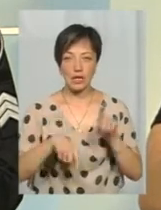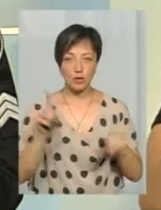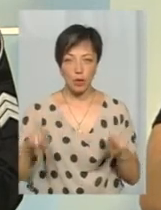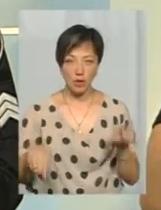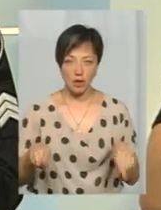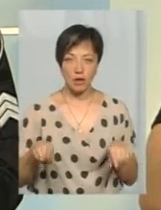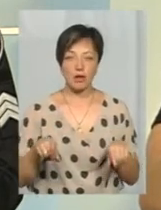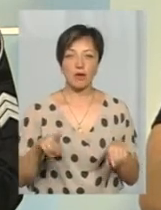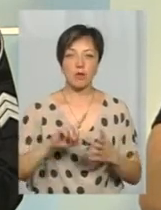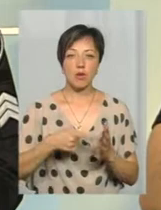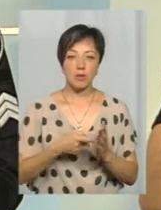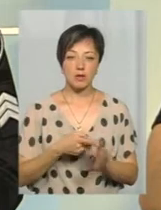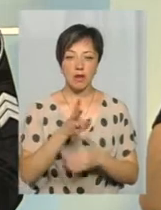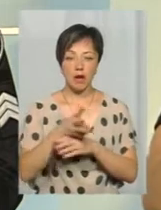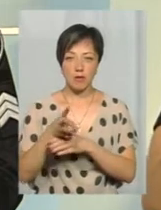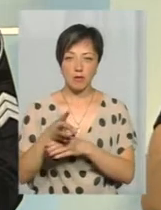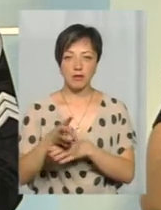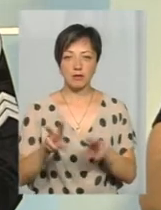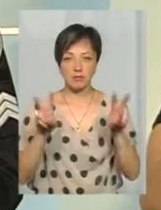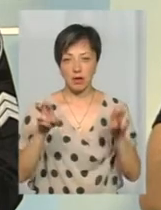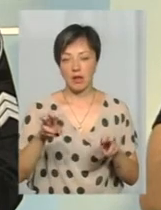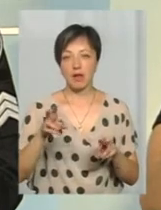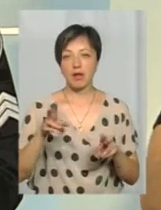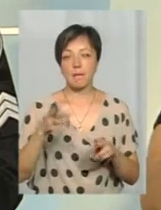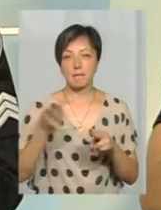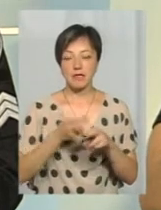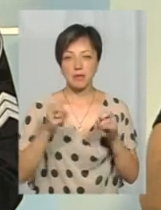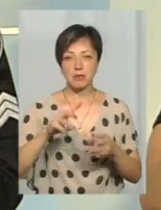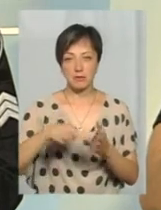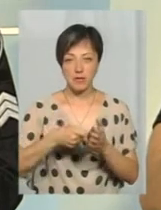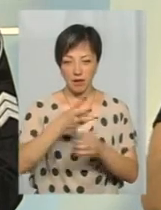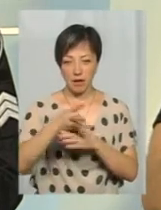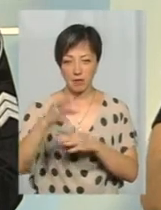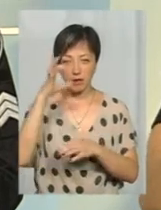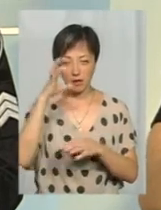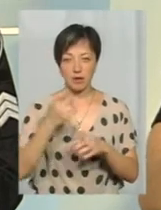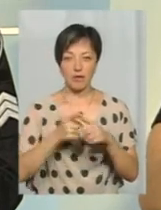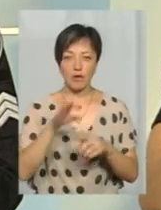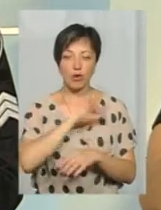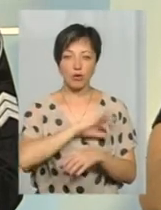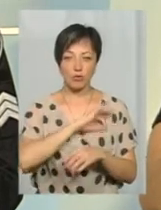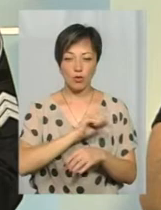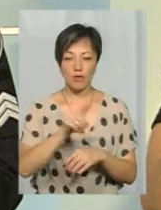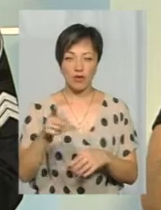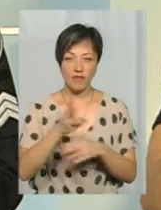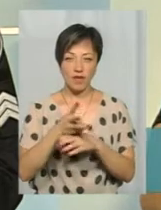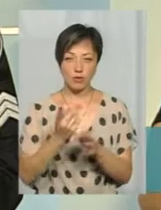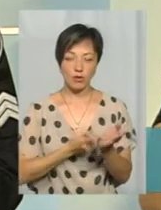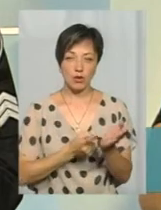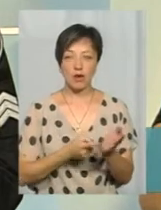там у нас по місту стоять камери, безпечне місто, є камери, глазок, використовуємо їх відео,